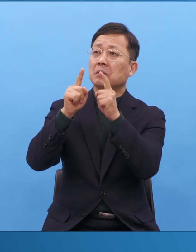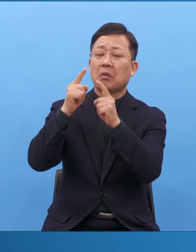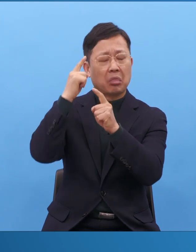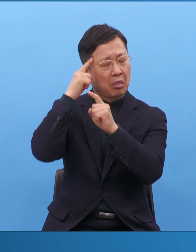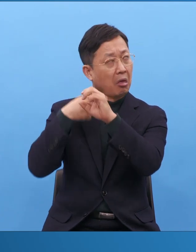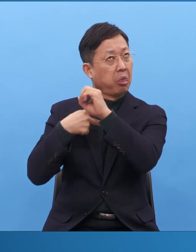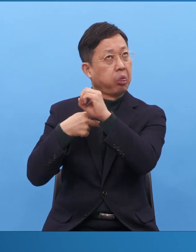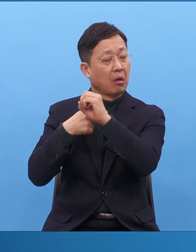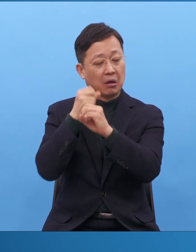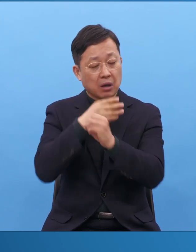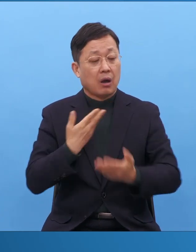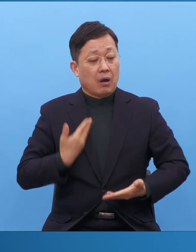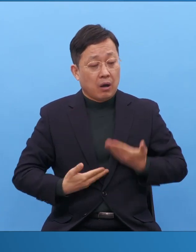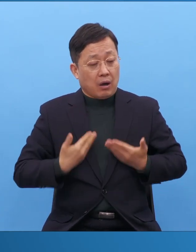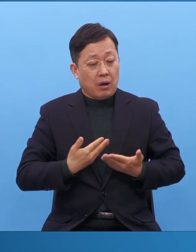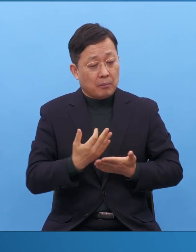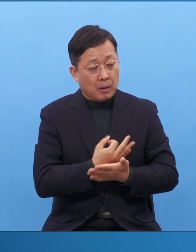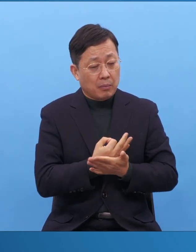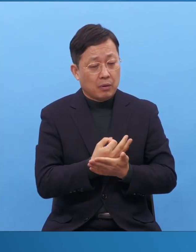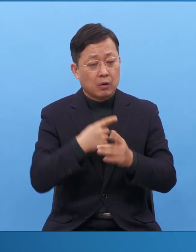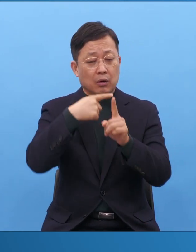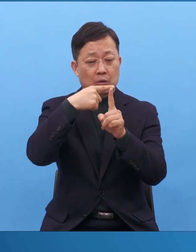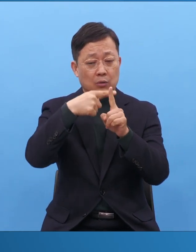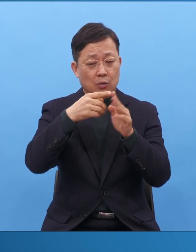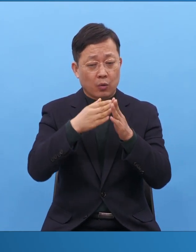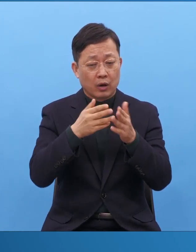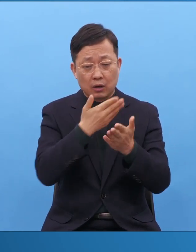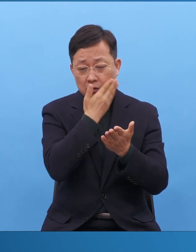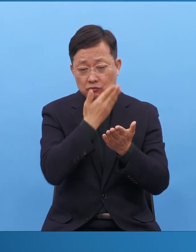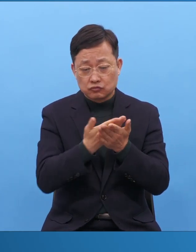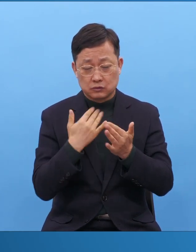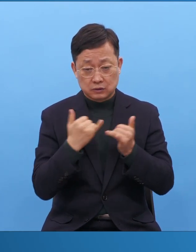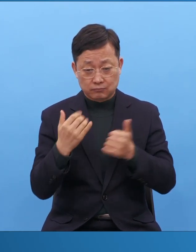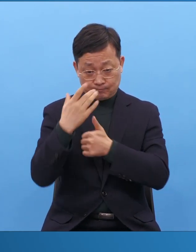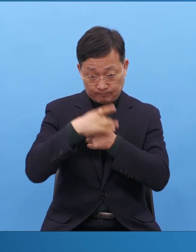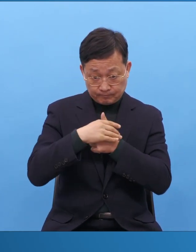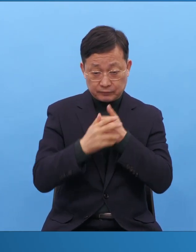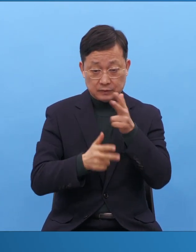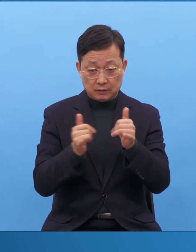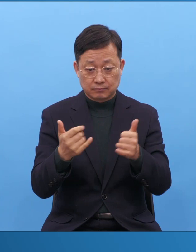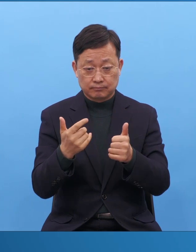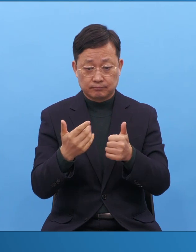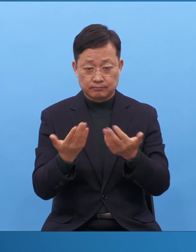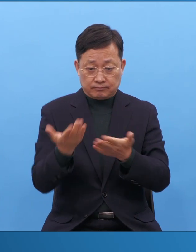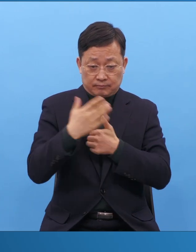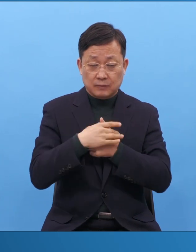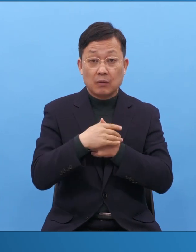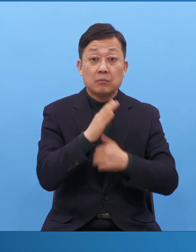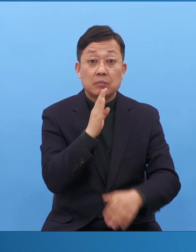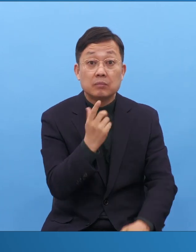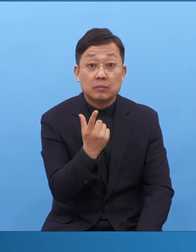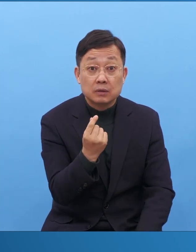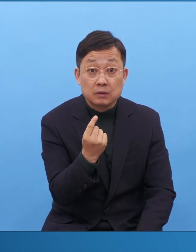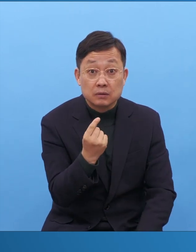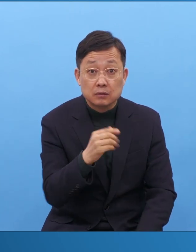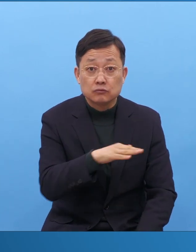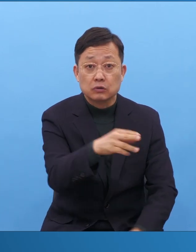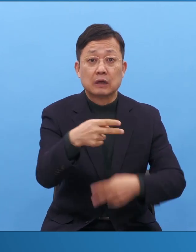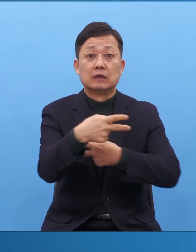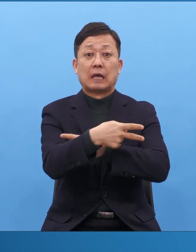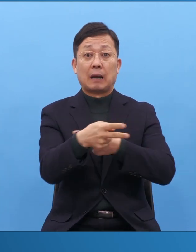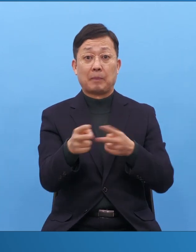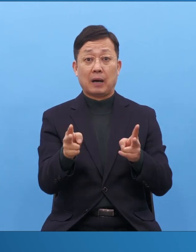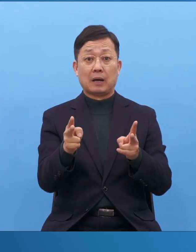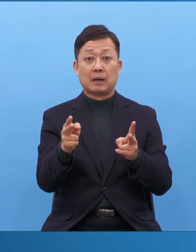본인이 중직자인데, 산업인인데 우리 단체의 특징이 말씀, 기도 전도가 강하잖아요.